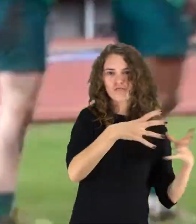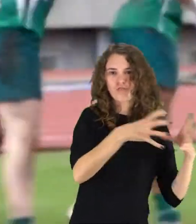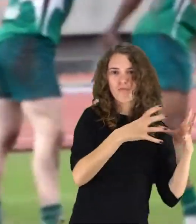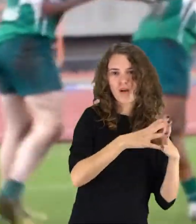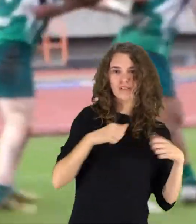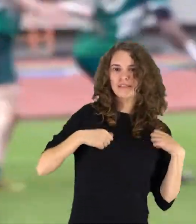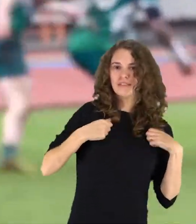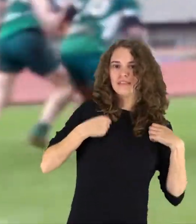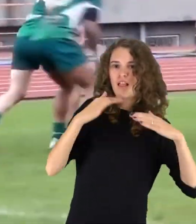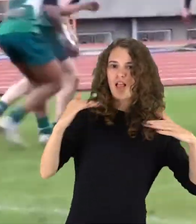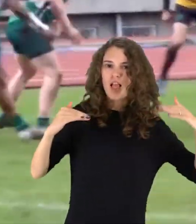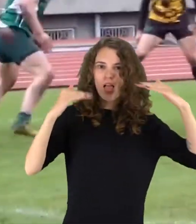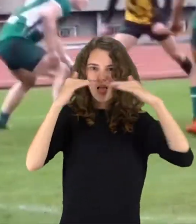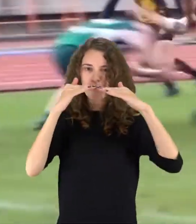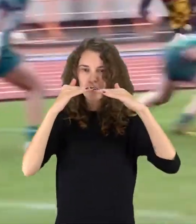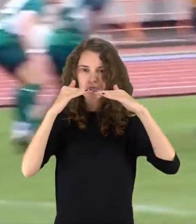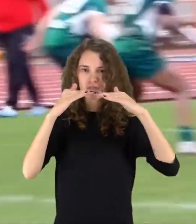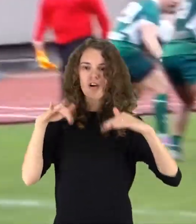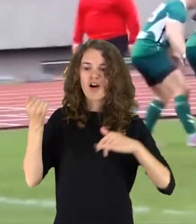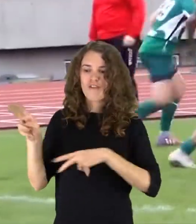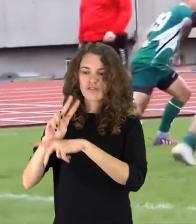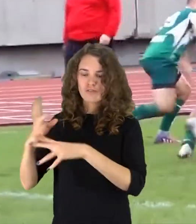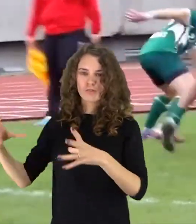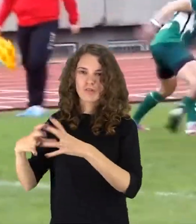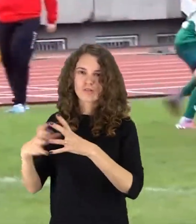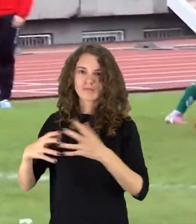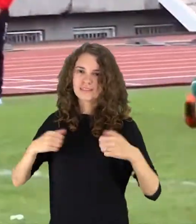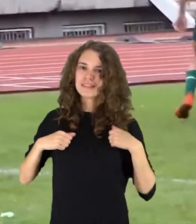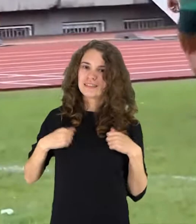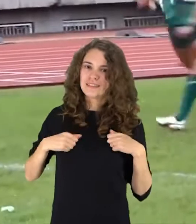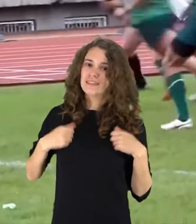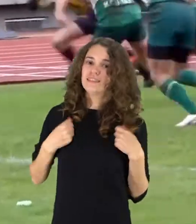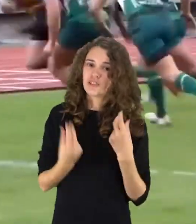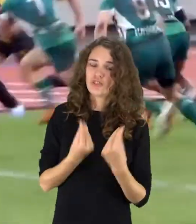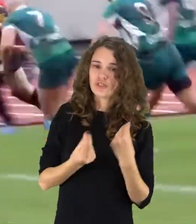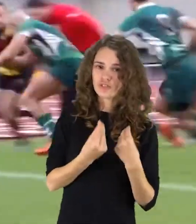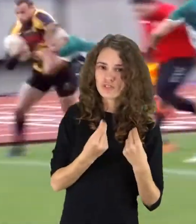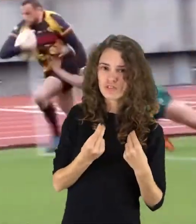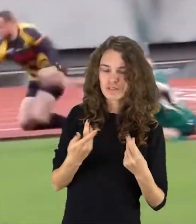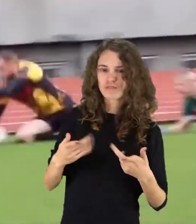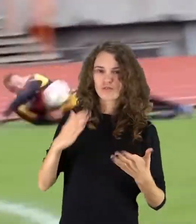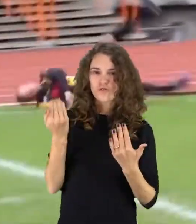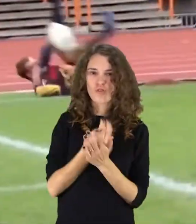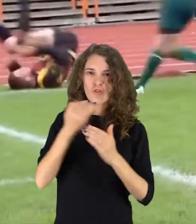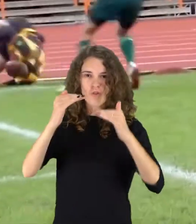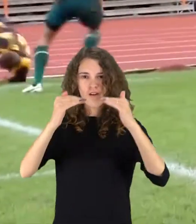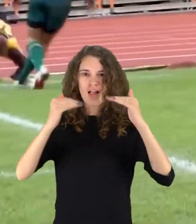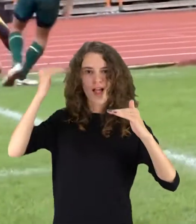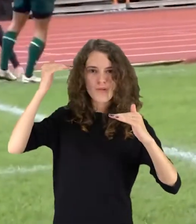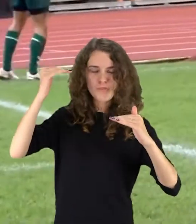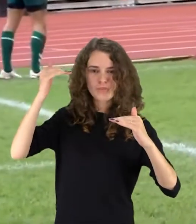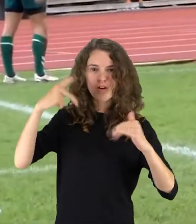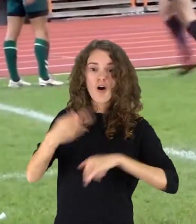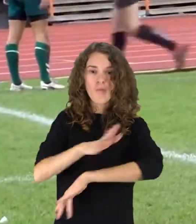kalbis ir antrajame kelinėje rezultatą išlygino. Žalgiris nepasidavė ir po realizuotų baudos smūgių vėl atsiplėšė nuo vairiečių keturys